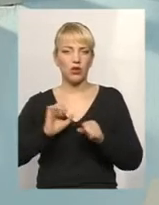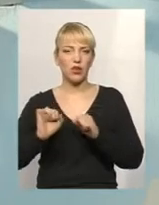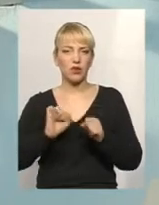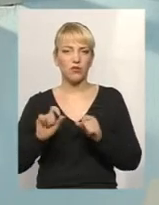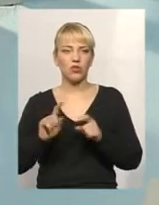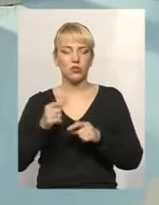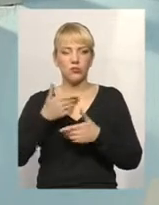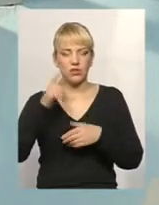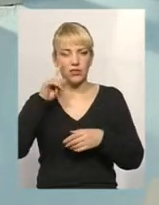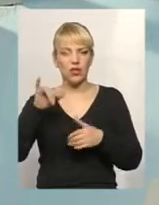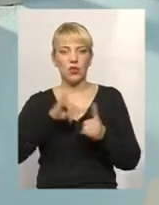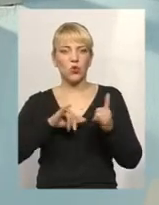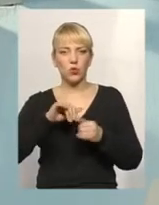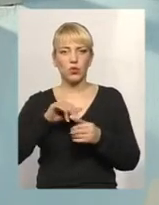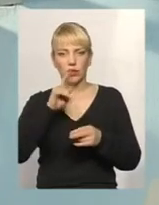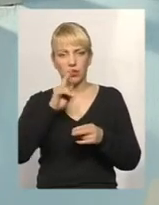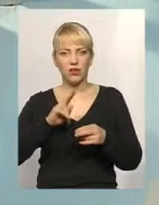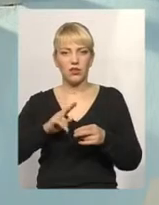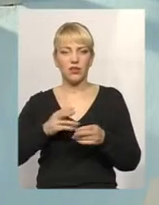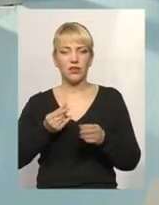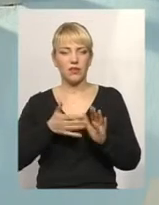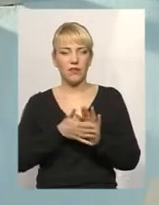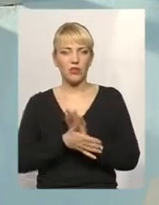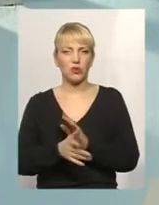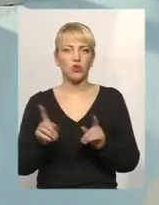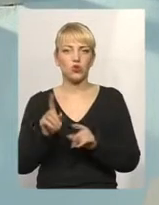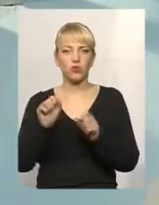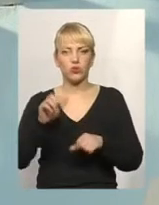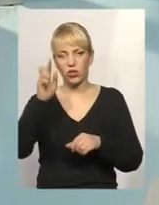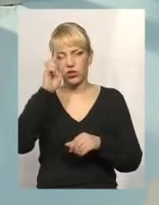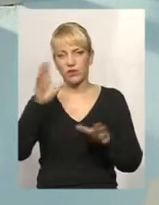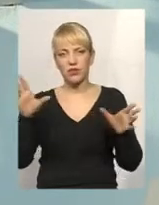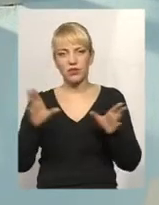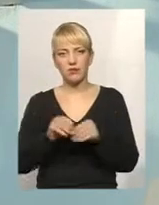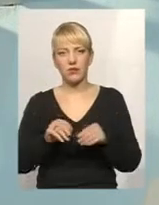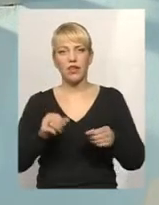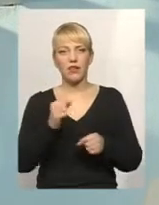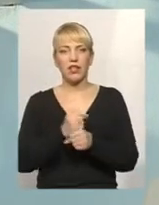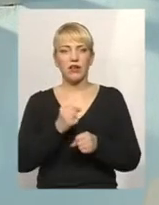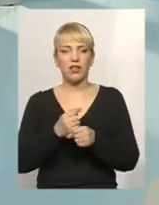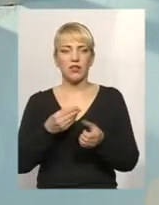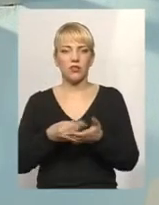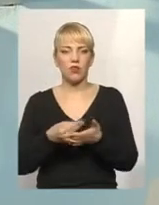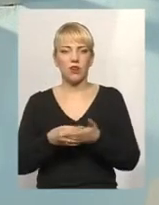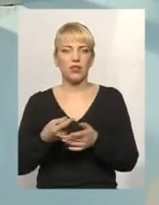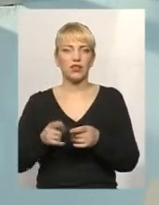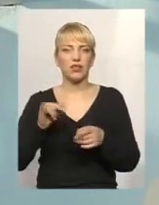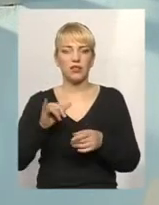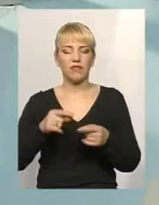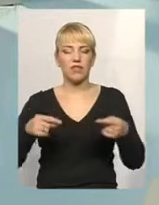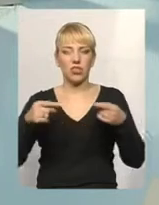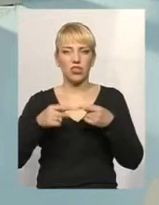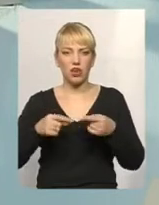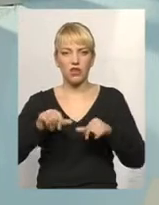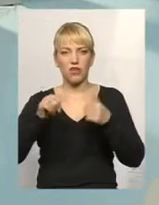знали, куди діваються кошти, для того, щоб могли держави йти на співфінансування. Визначається форма власності, і потім